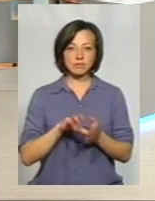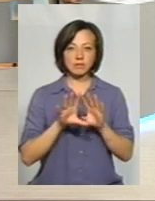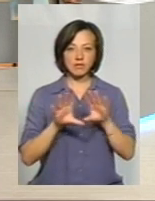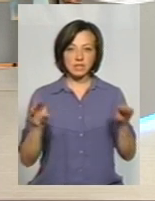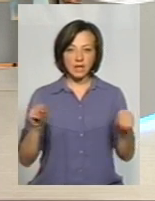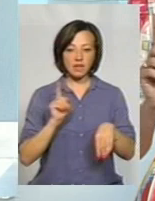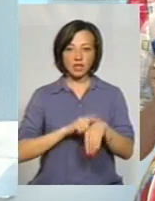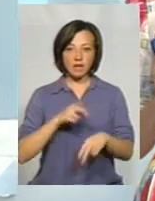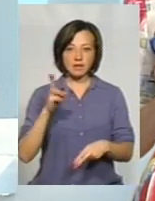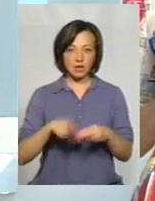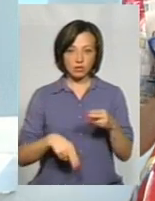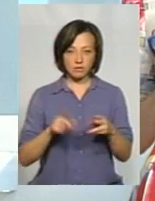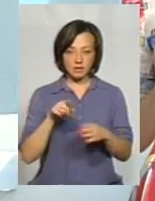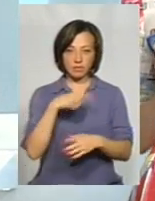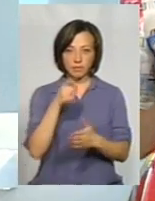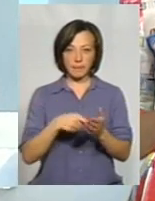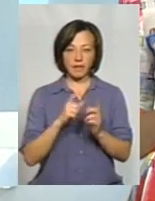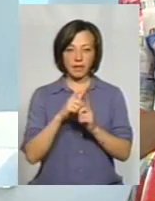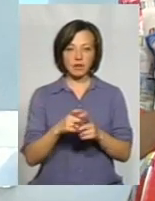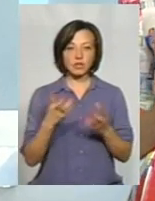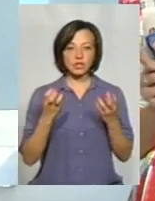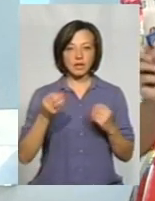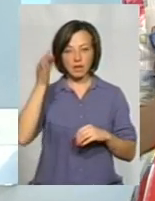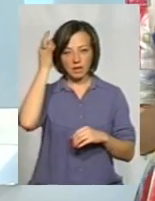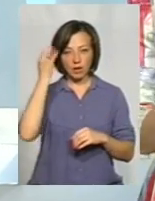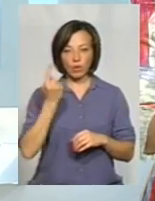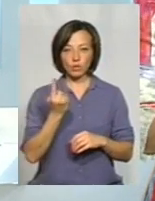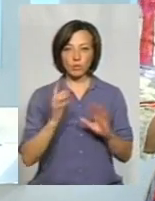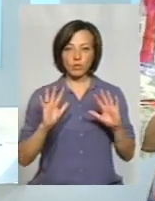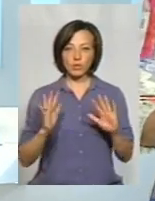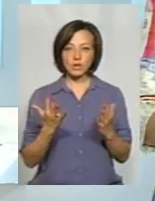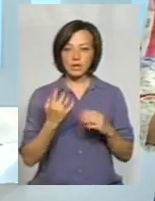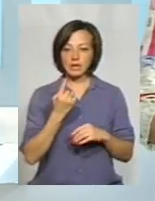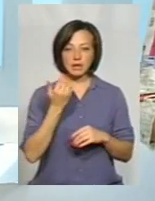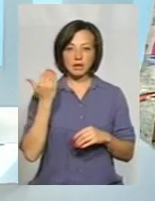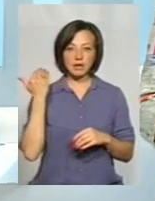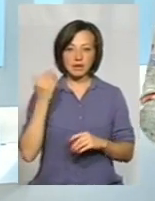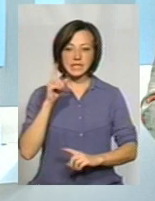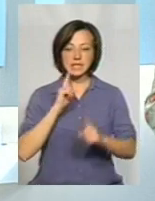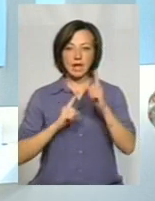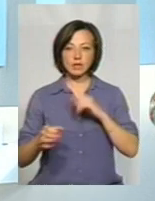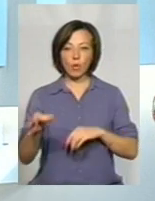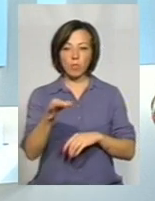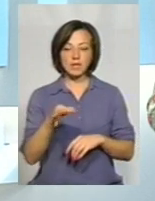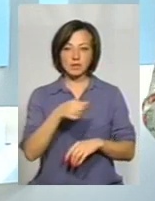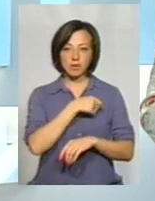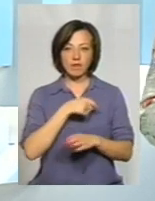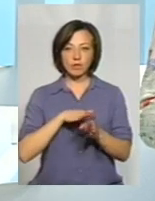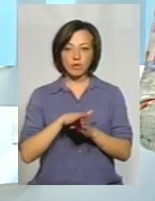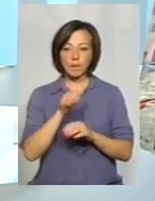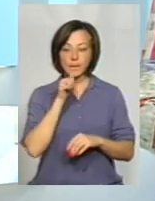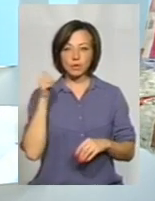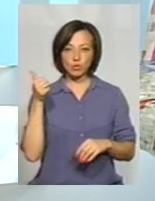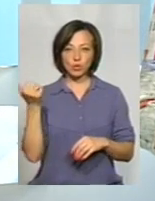Дякую вам. І хочу нагадати ще одну подію не таку давню. На засіданні сесії обласної ради, яка відбувалася на